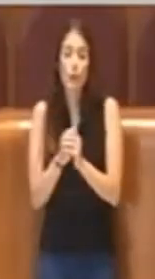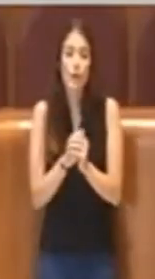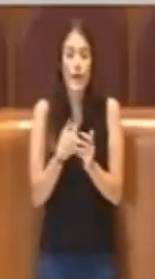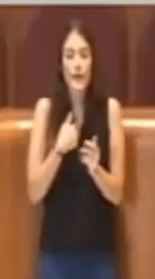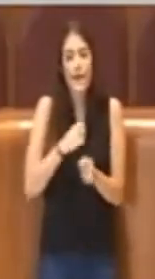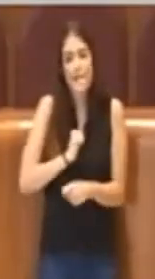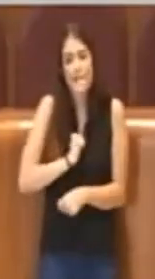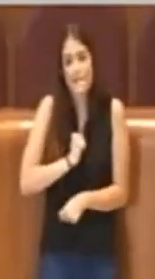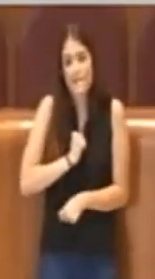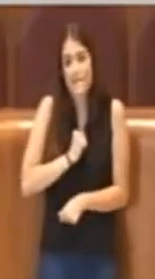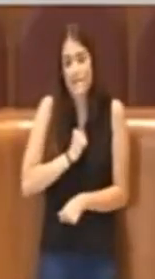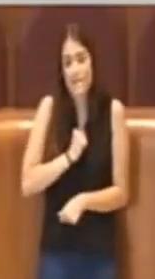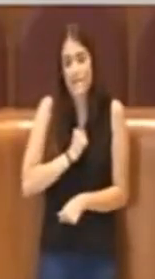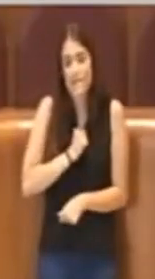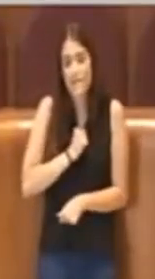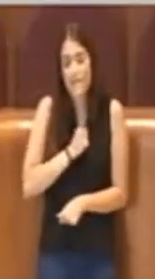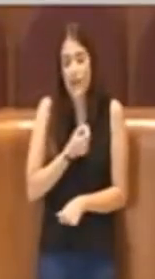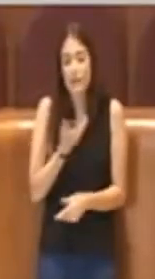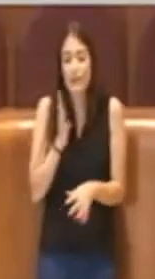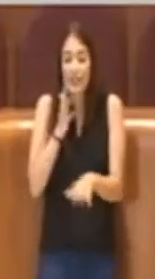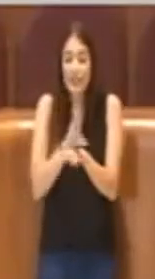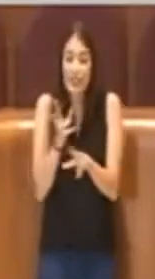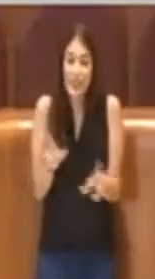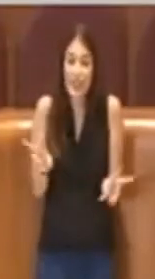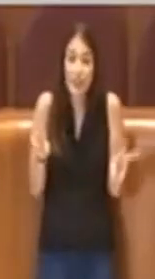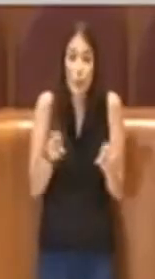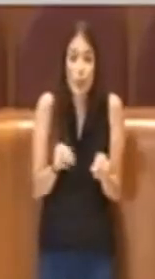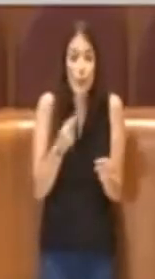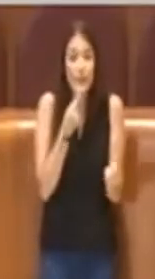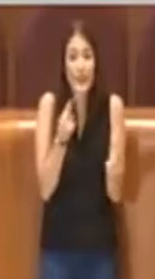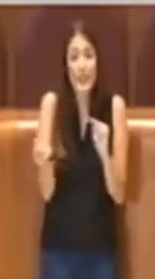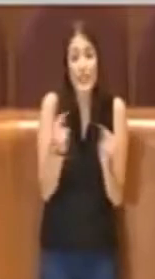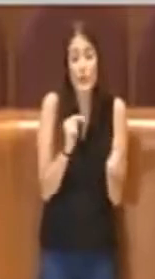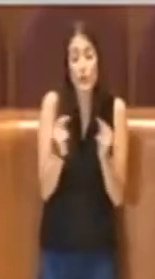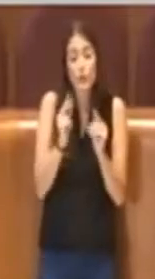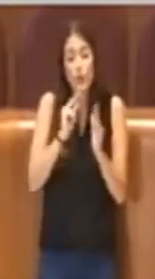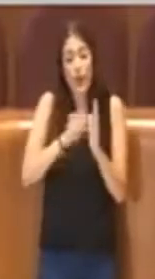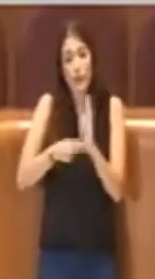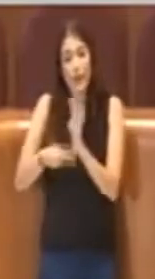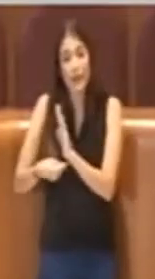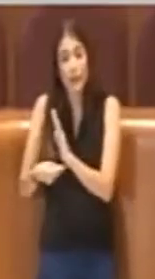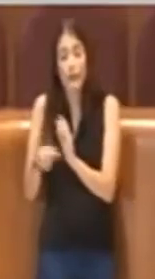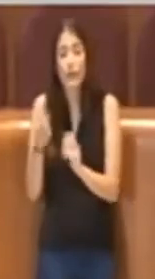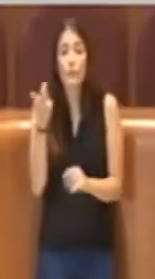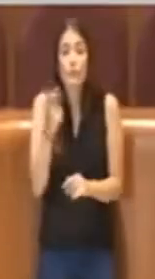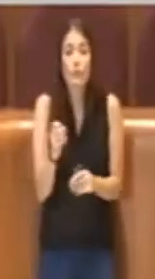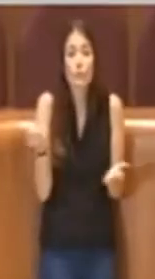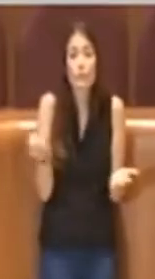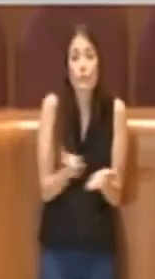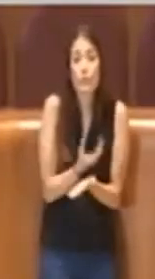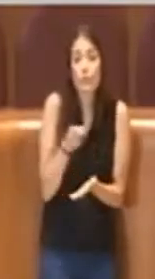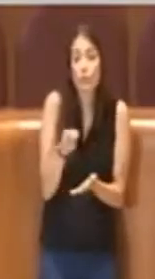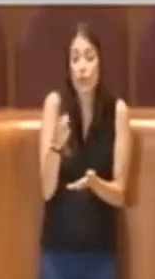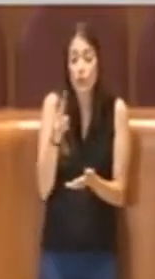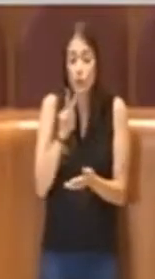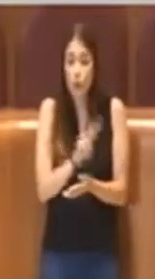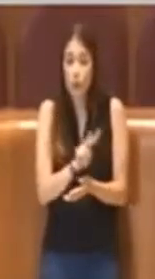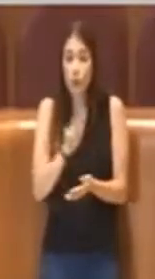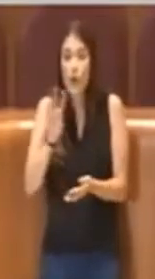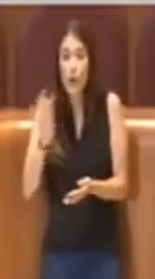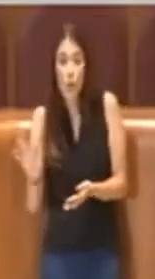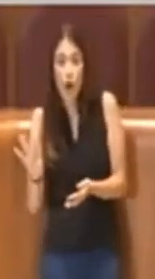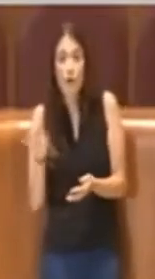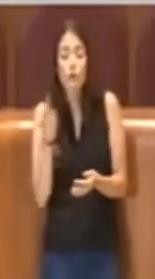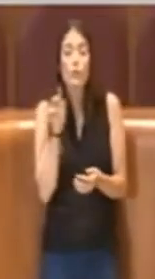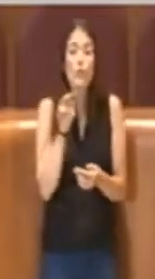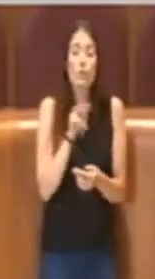spiace dover rintervenire sul discorso degli emendamenti perché quello che è accaduto con gli emendamenti 2 e 4 per me è